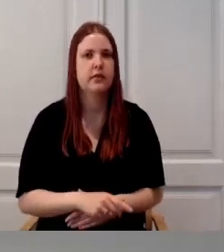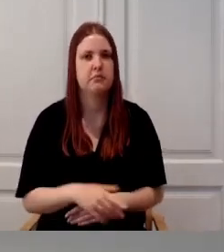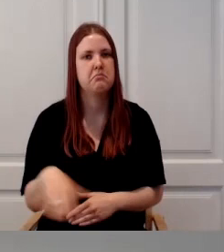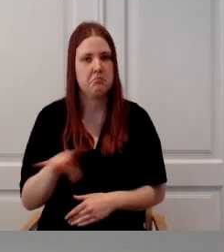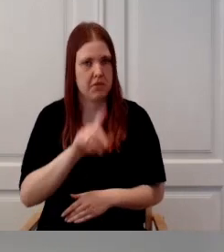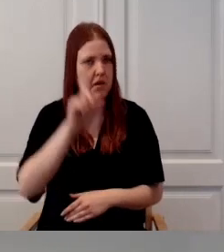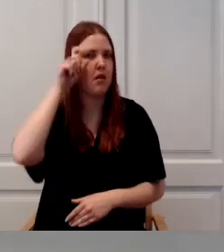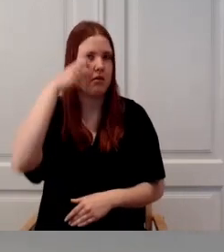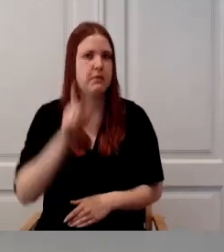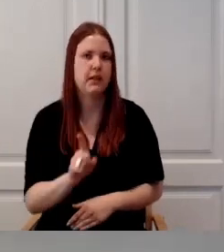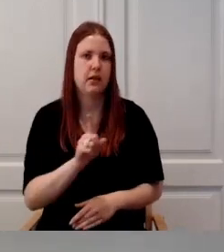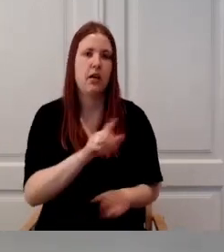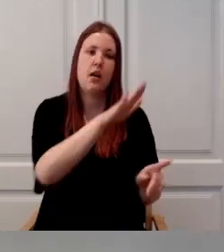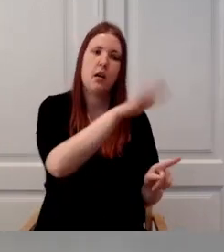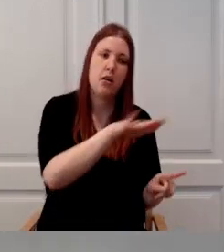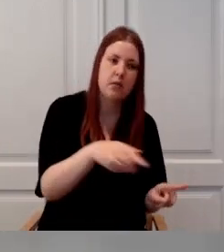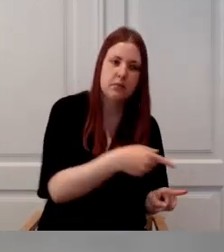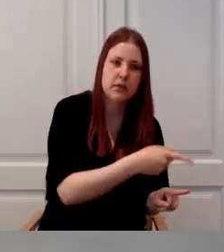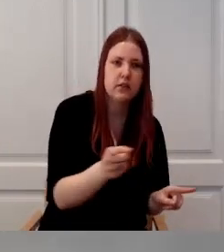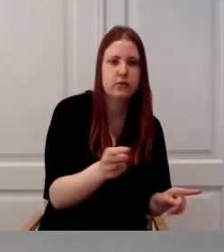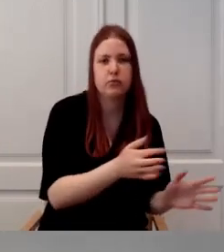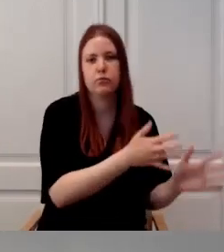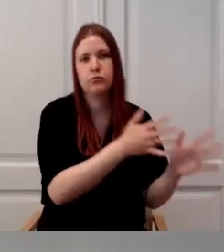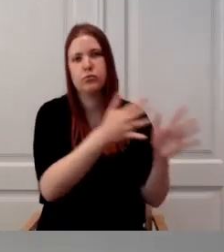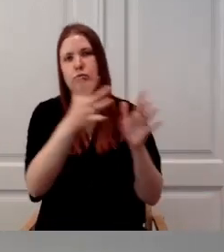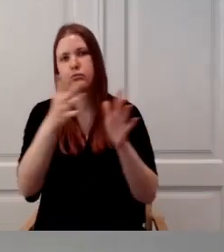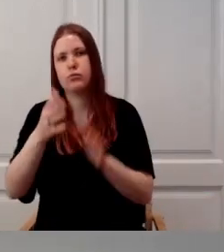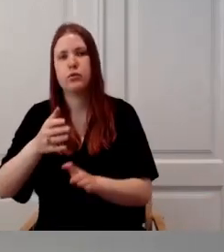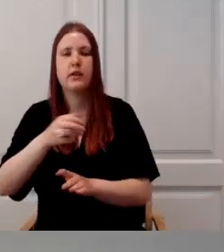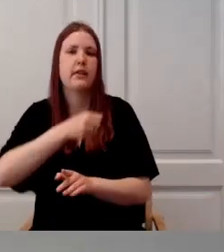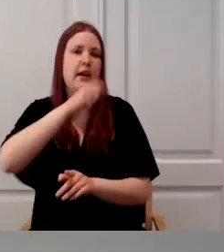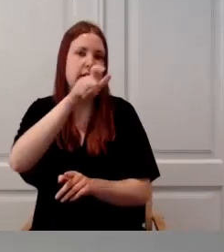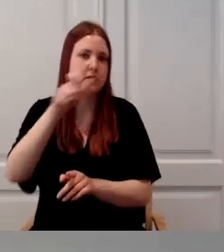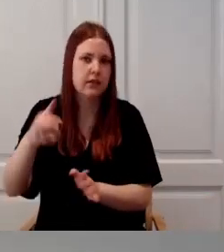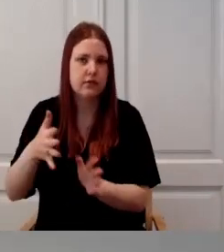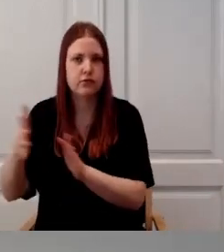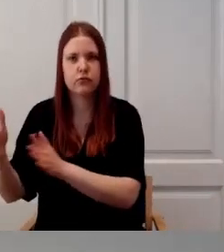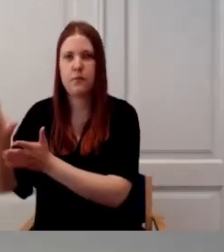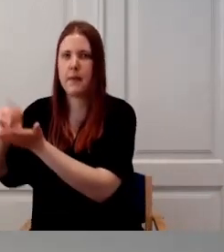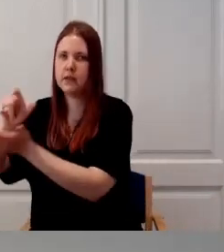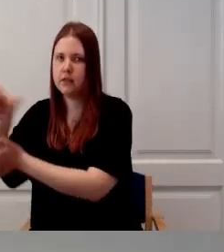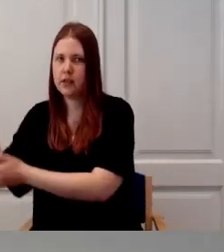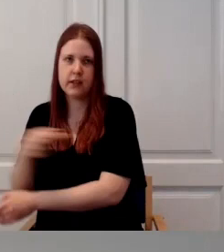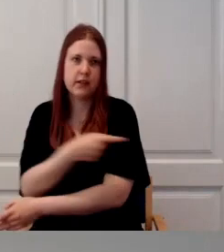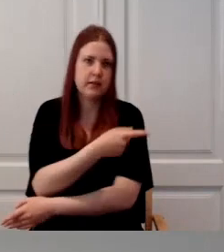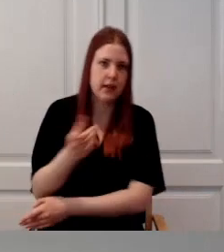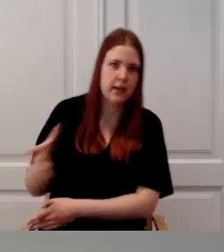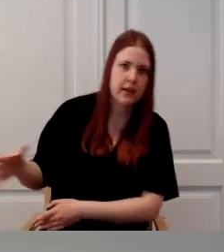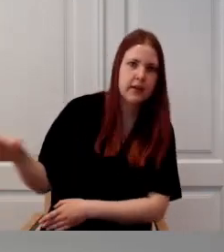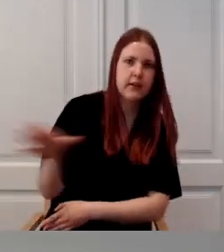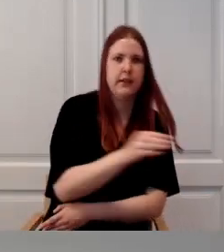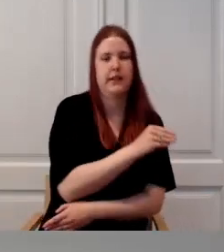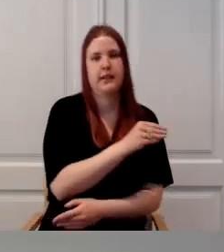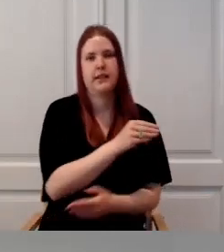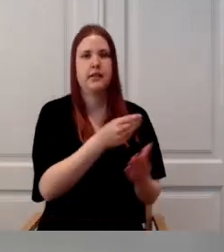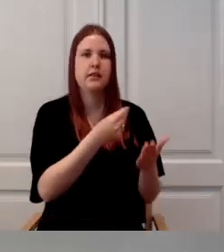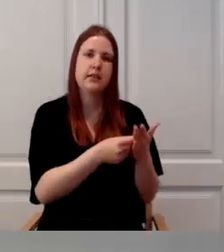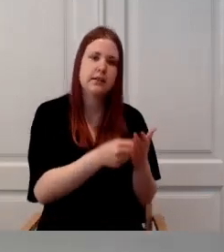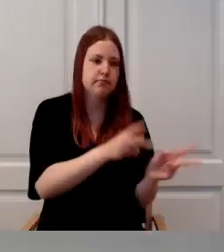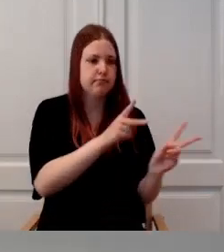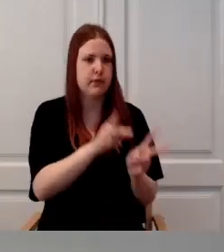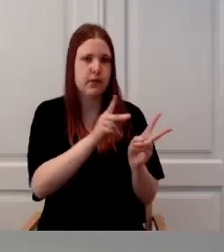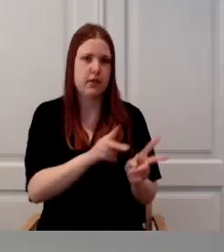lastel ja vanaduspensionealistel, et see annab sellise inimese jaoks terviklikuma pildi, kaovad ära võibolla need